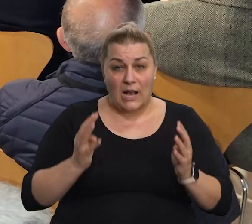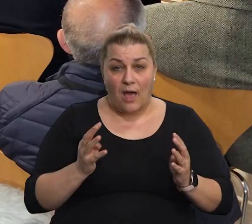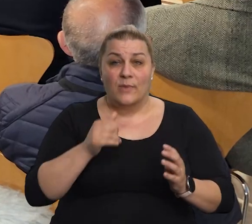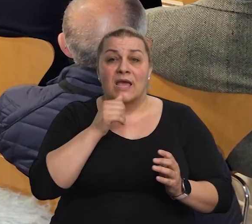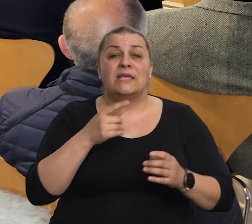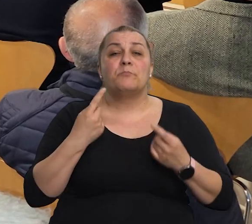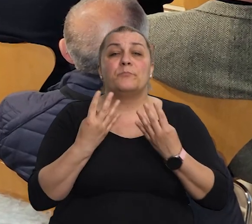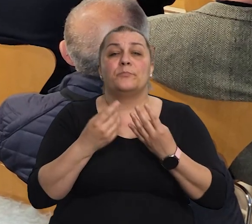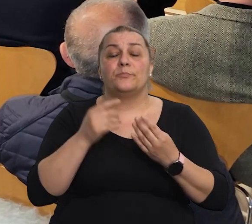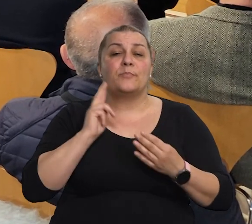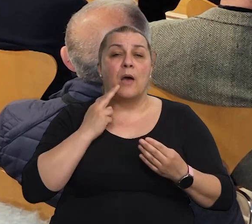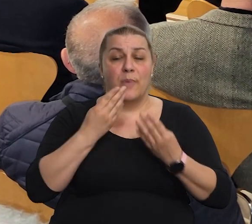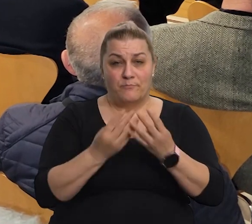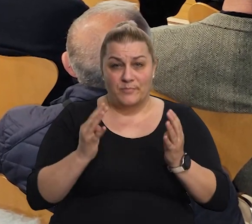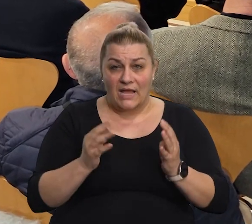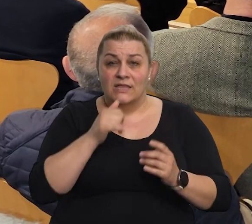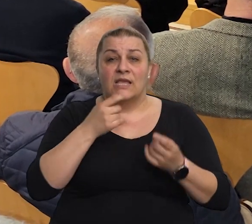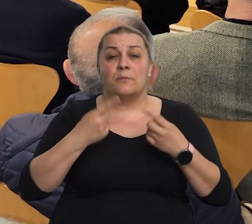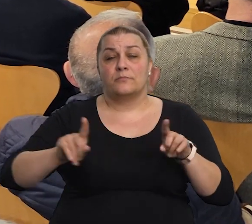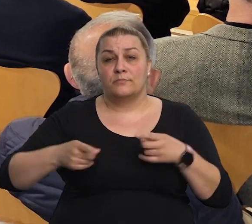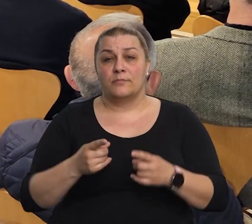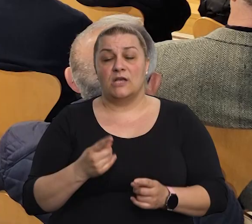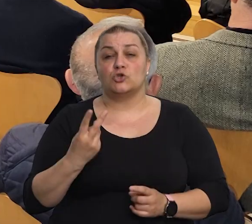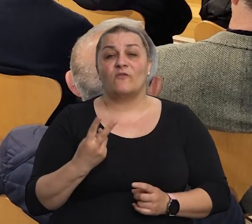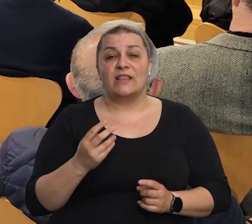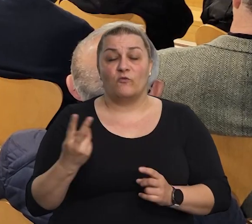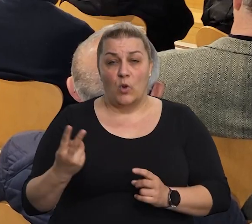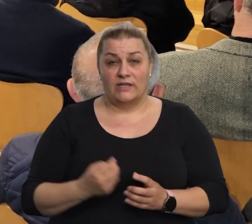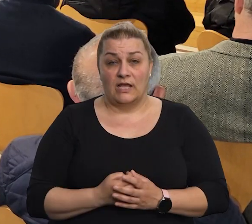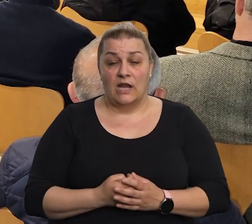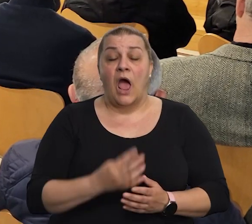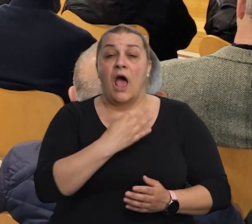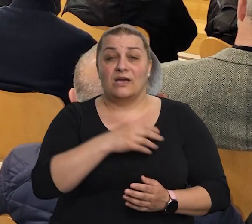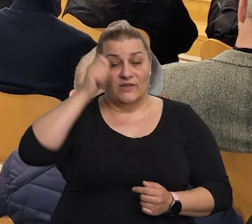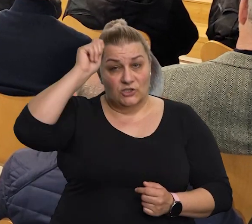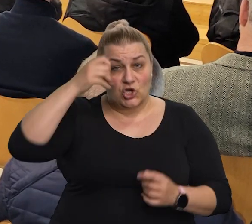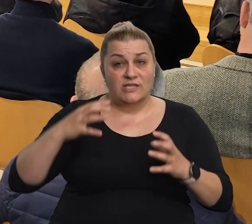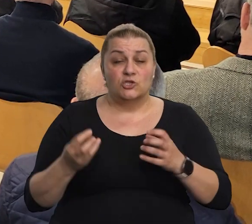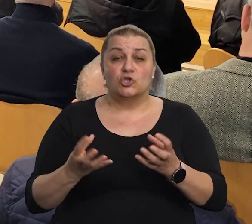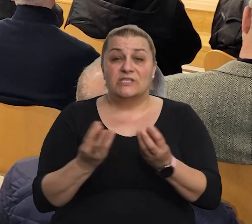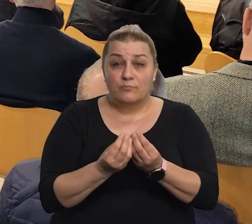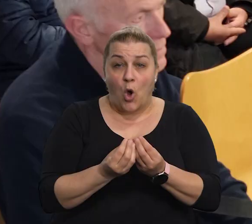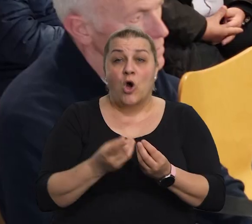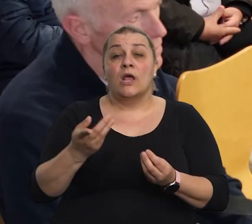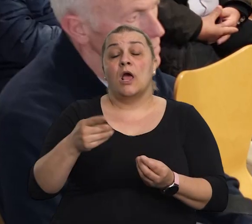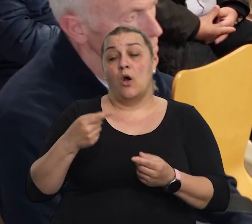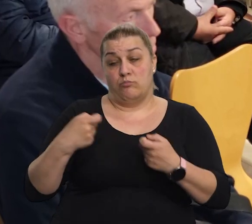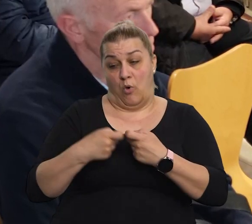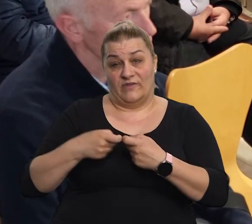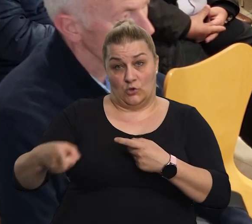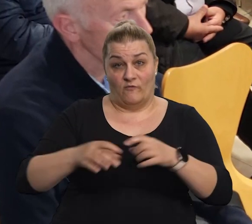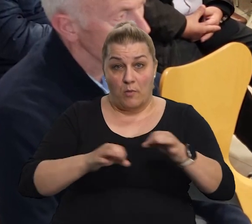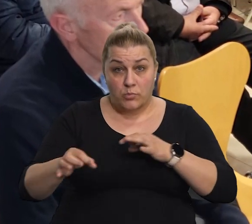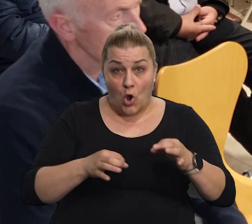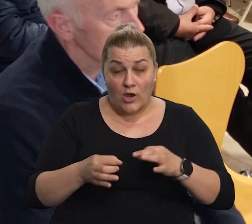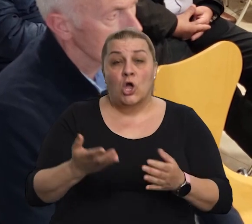Bent Solin, te Tenoš Piro Boban i majesto Vlado Vuletin, dok je Hrvatski častički zbor Grada Spita za svoje sudjelovanje u pogledu ovih projekata